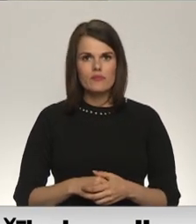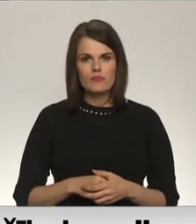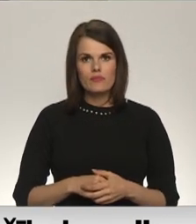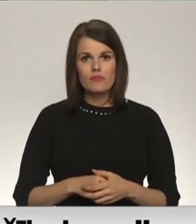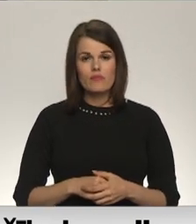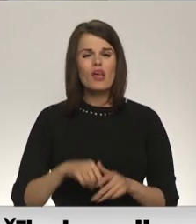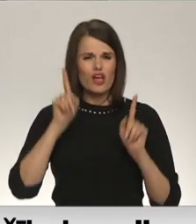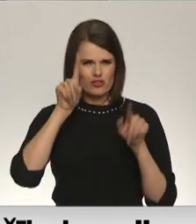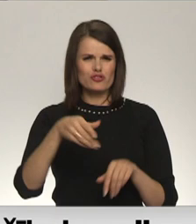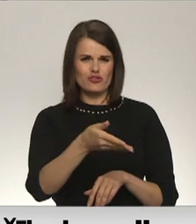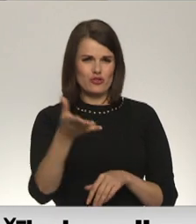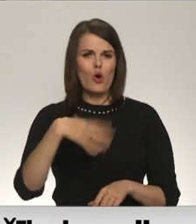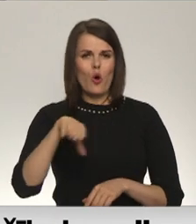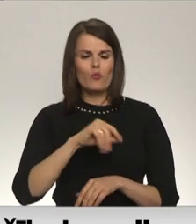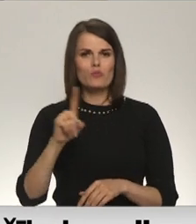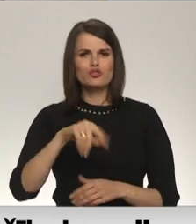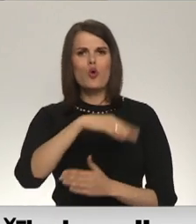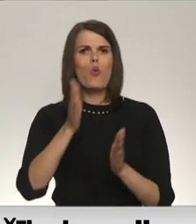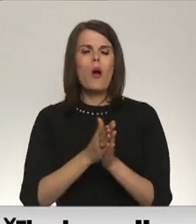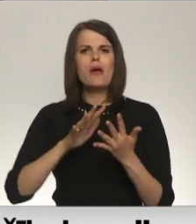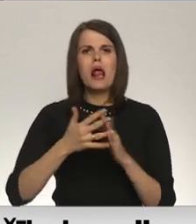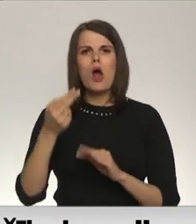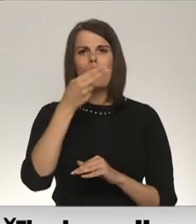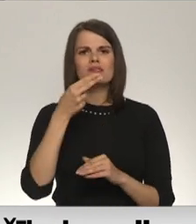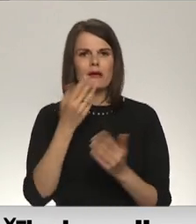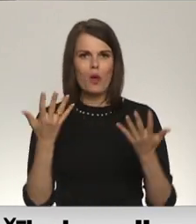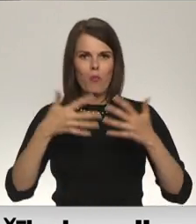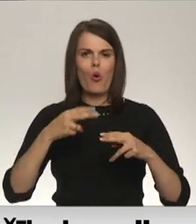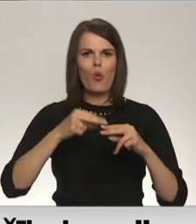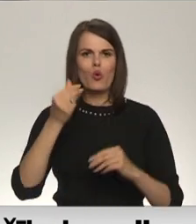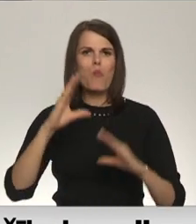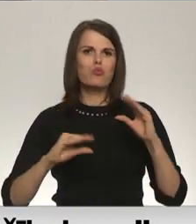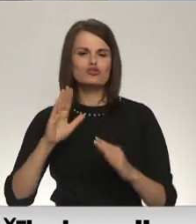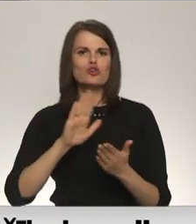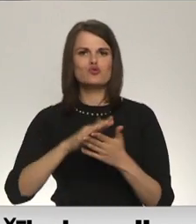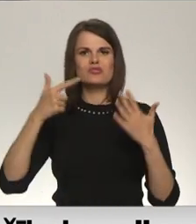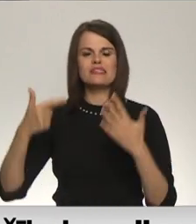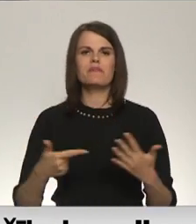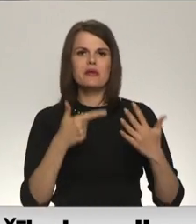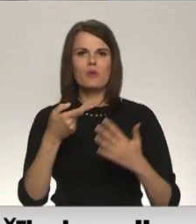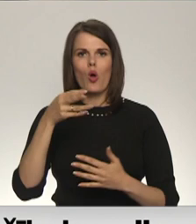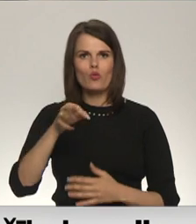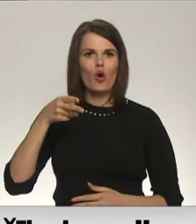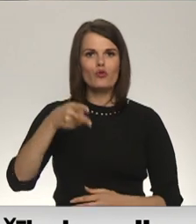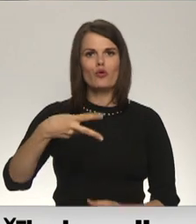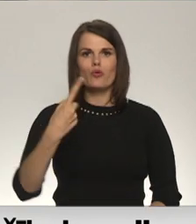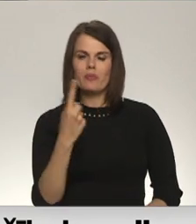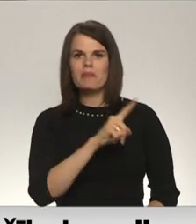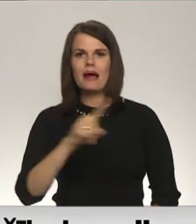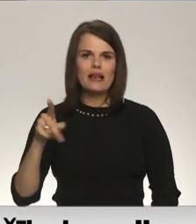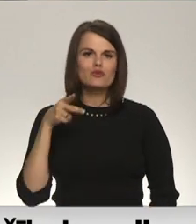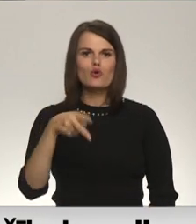Kā jūs zināt, mums ir kopējā lauksaimniecības politika un budžets septiņiem gadiem no 2021. līdz